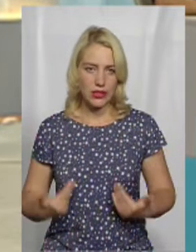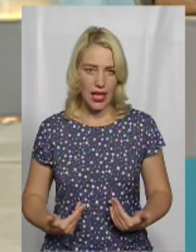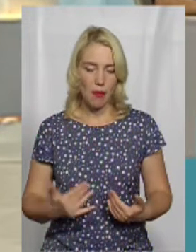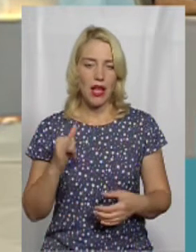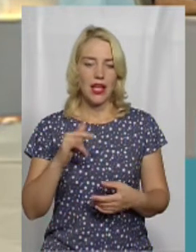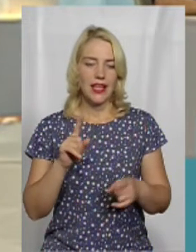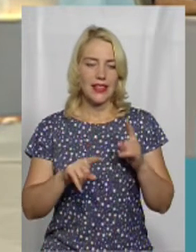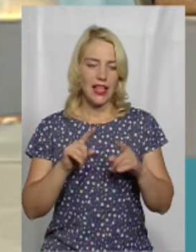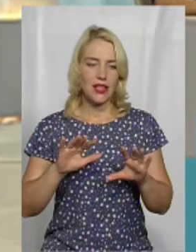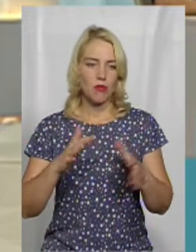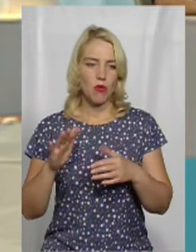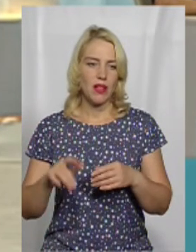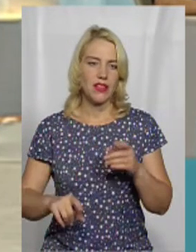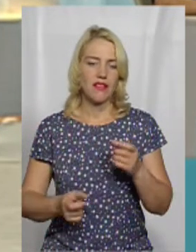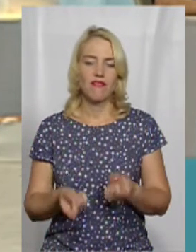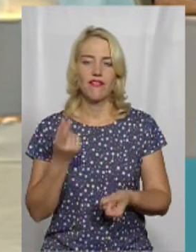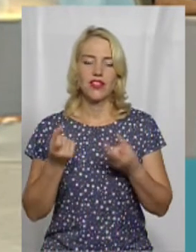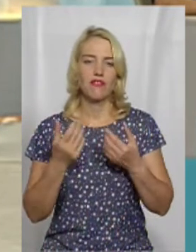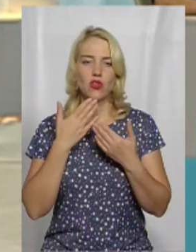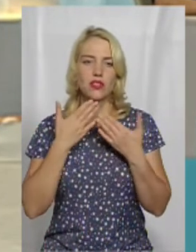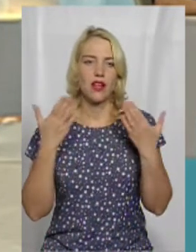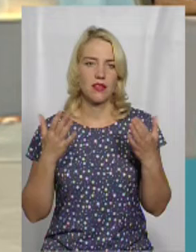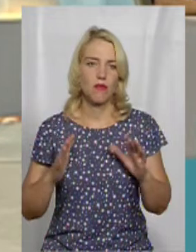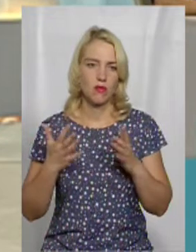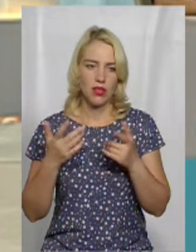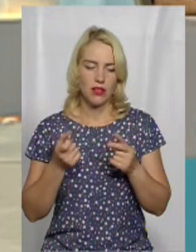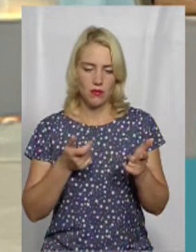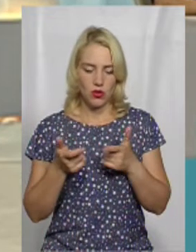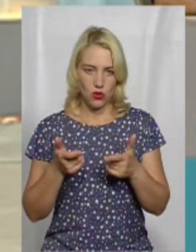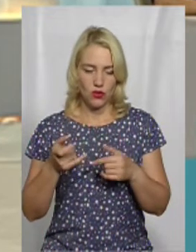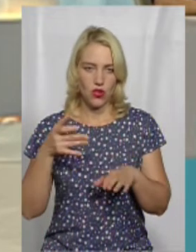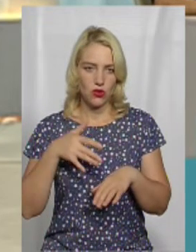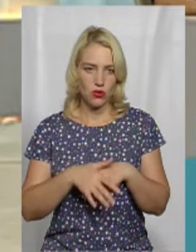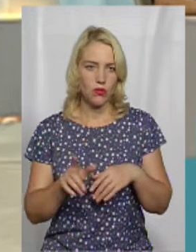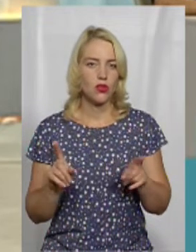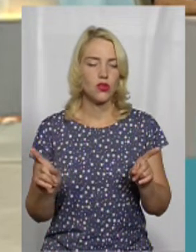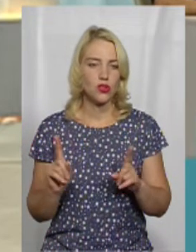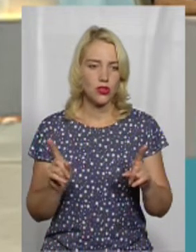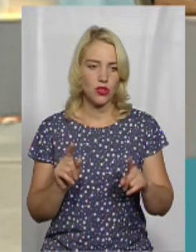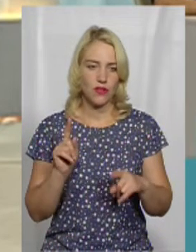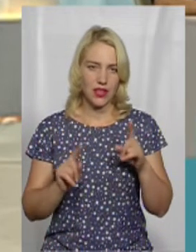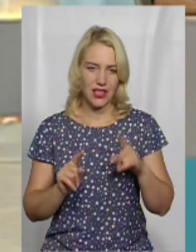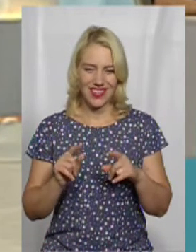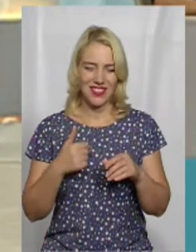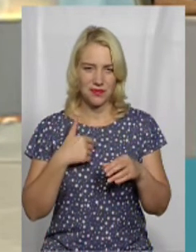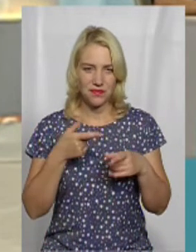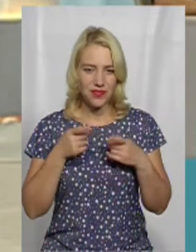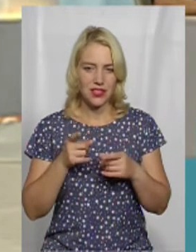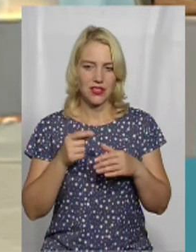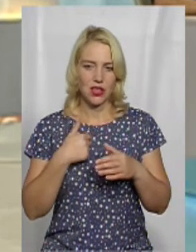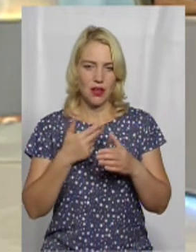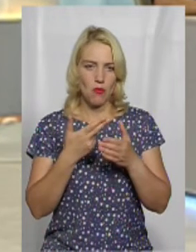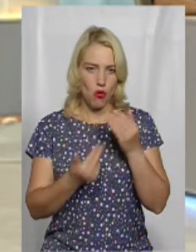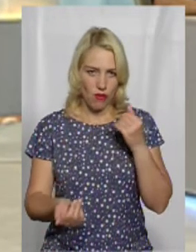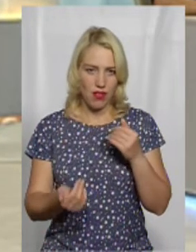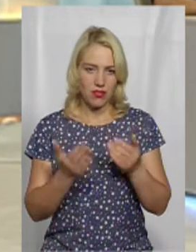деякі моменти виникали буквально в останній момент, і там підготовка, ясно, що там в деяких моментах справді провалилась, як з тим самим